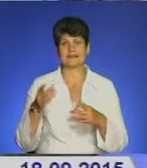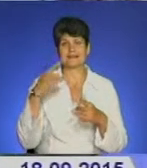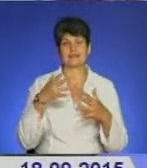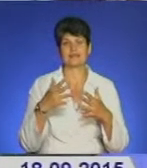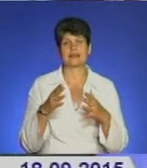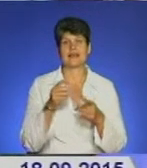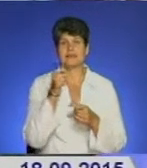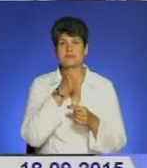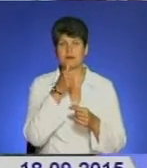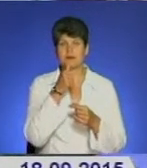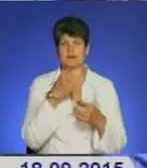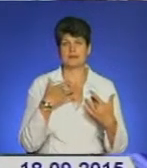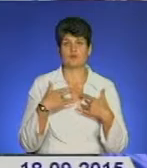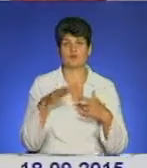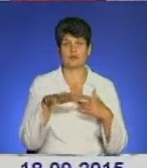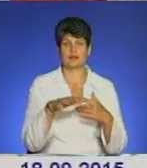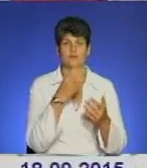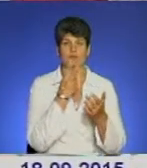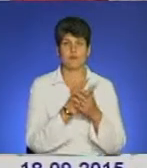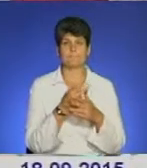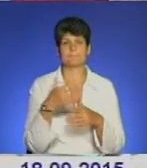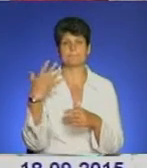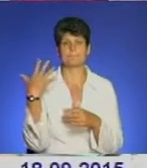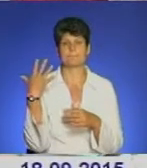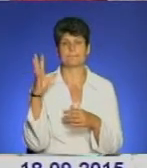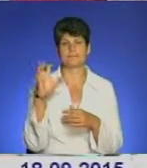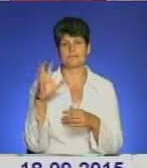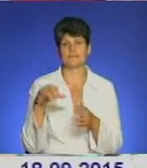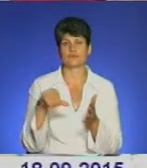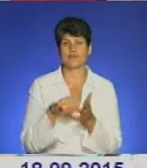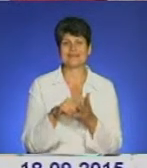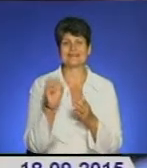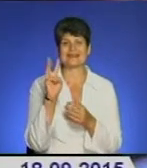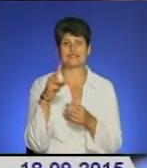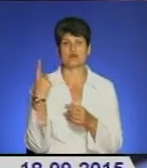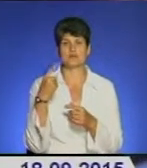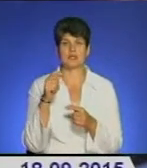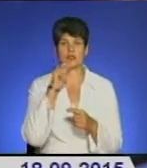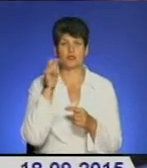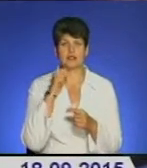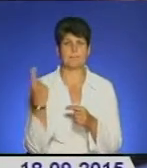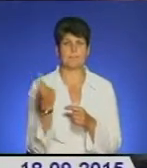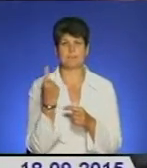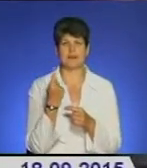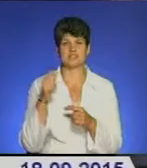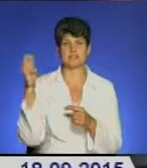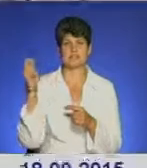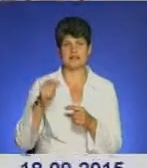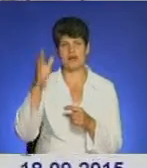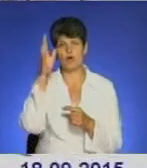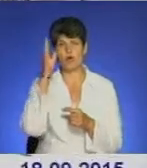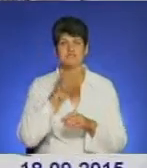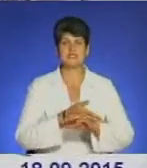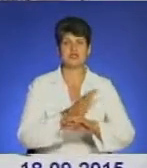на театральному майдані продемонструють півтисячі учасників із 13 областей України. Вперше цього року на свято приїдуть науковці